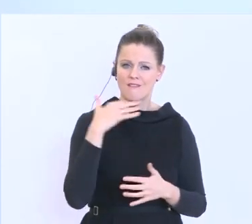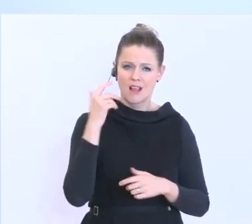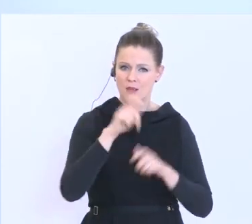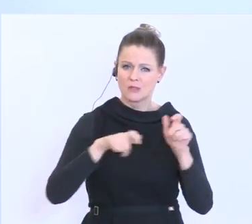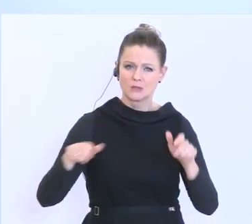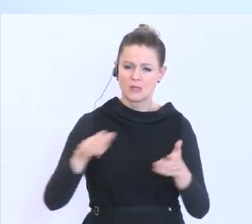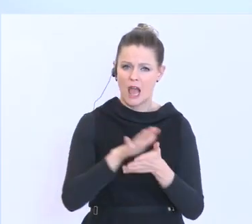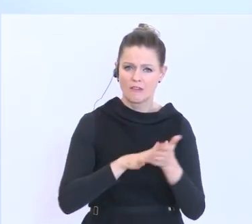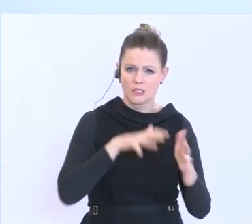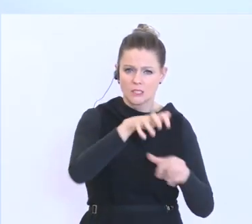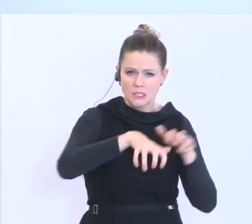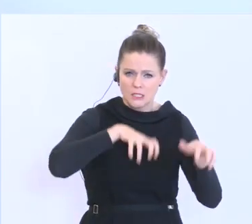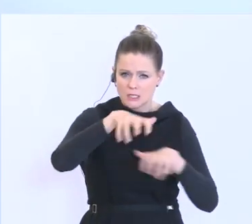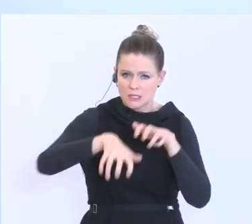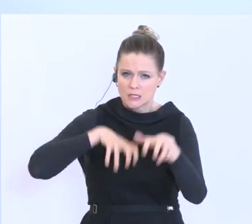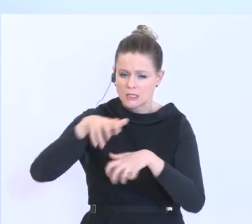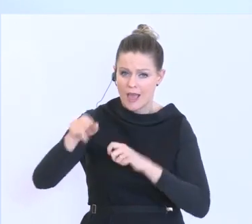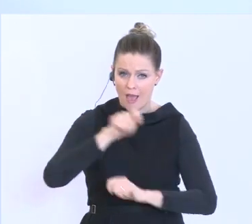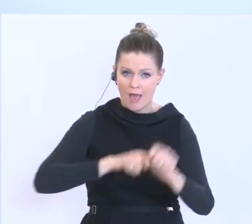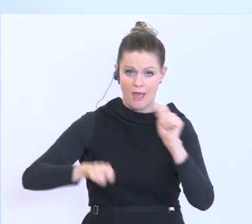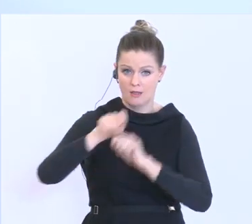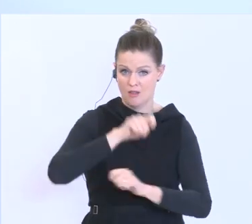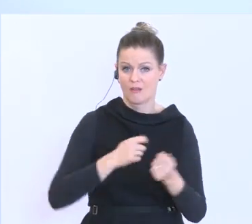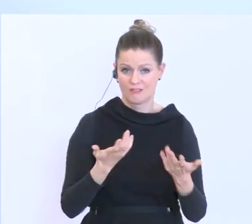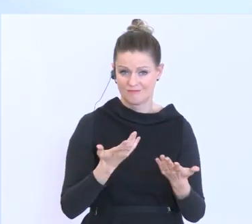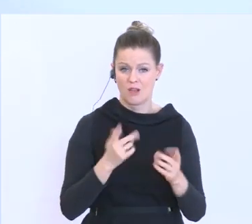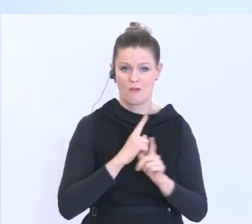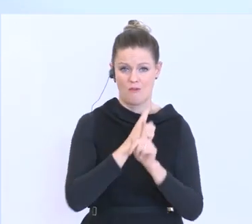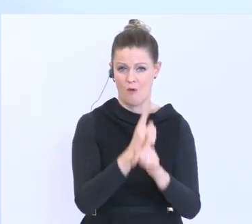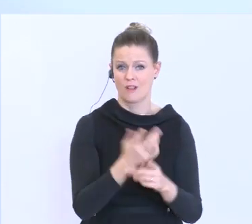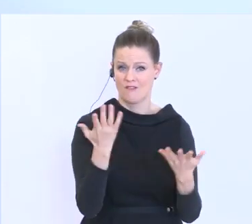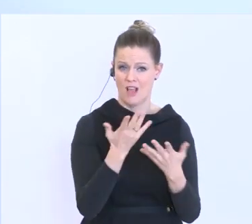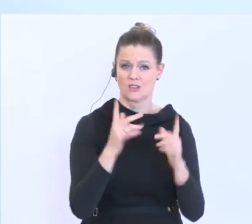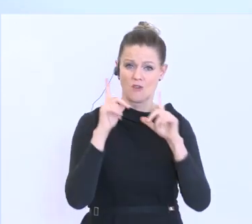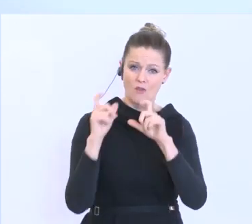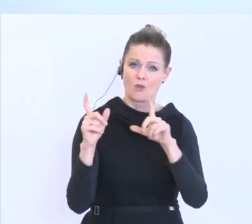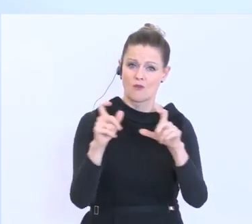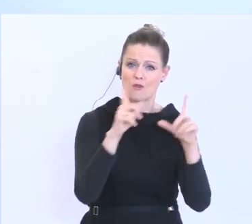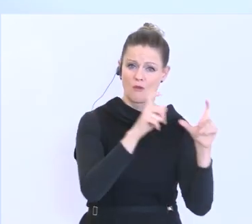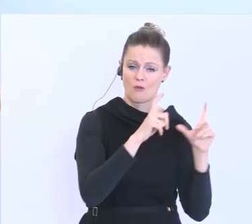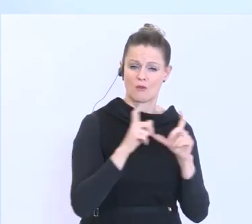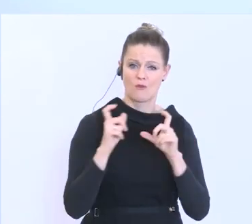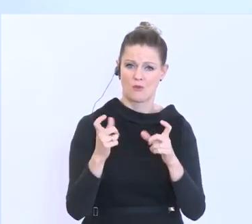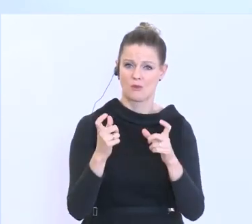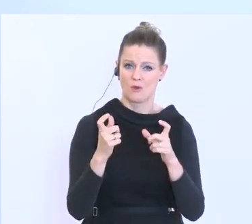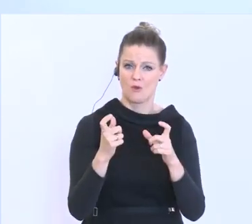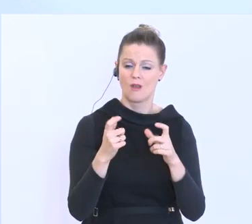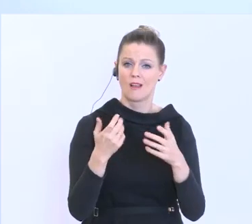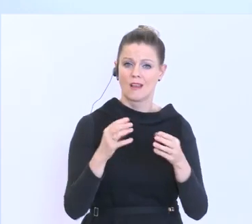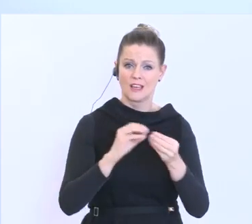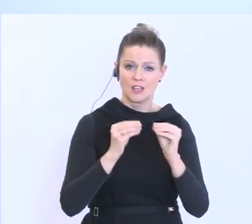Hamsterkäufe zu tätigen. Das hat natürlich auch dazu geführt, dass immer wieder Fotos und Bilder von leeren